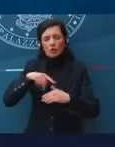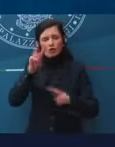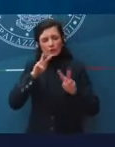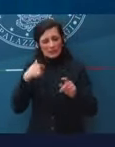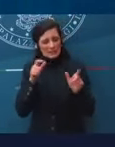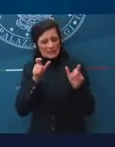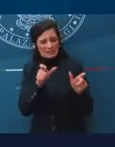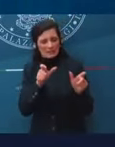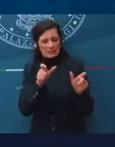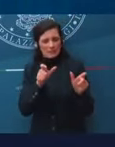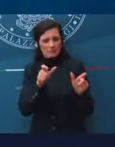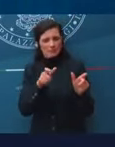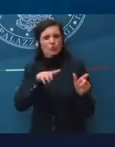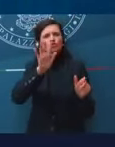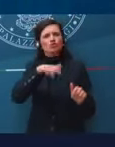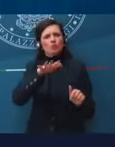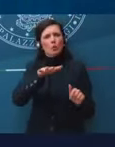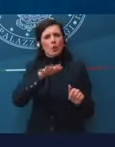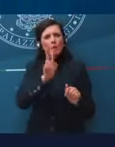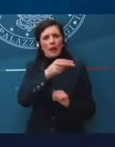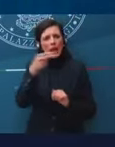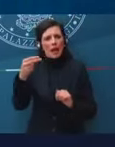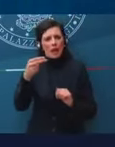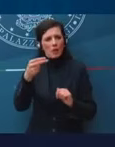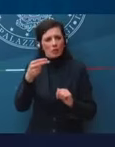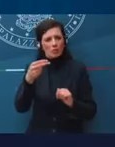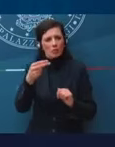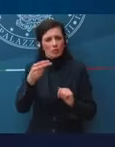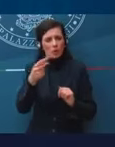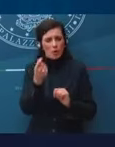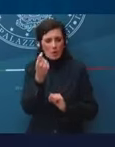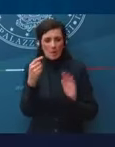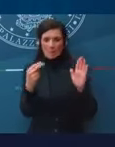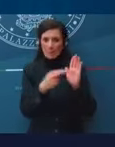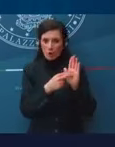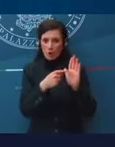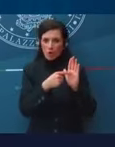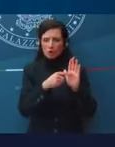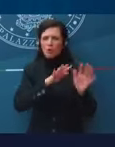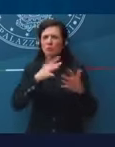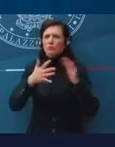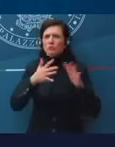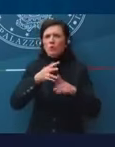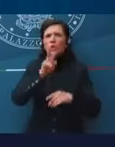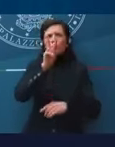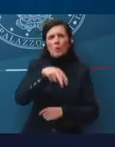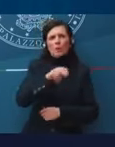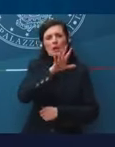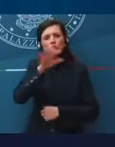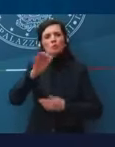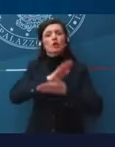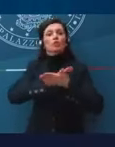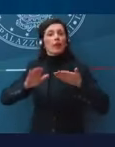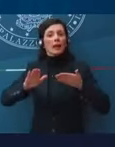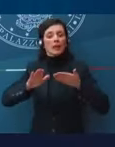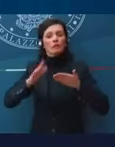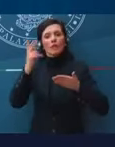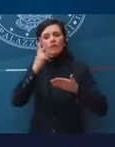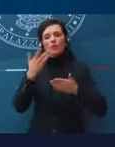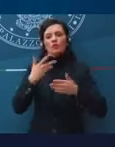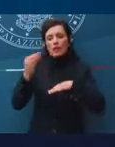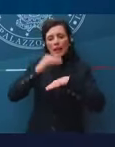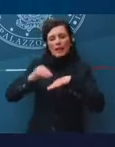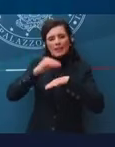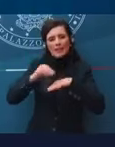che 5.000 euro di importo corrispondono a pressoché 2.500 di netto, perché sono interessi e